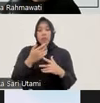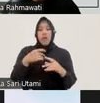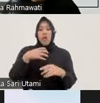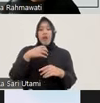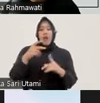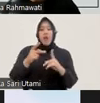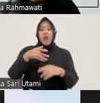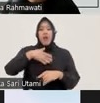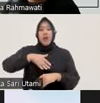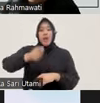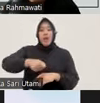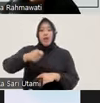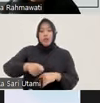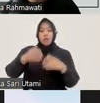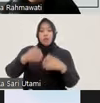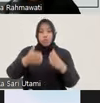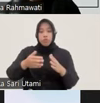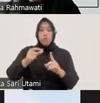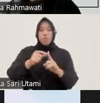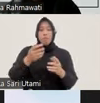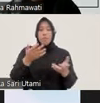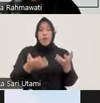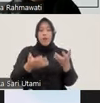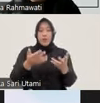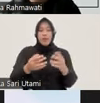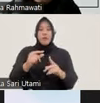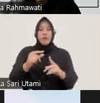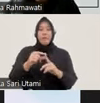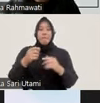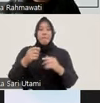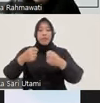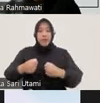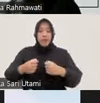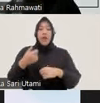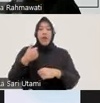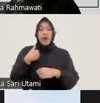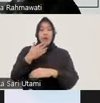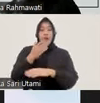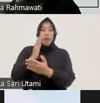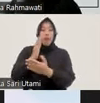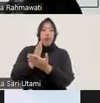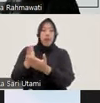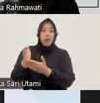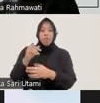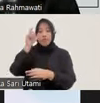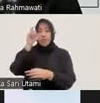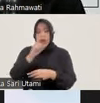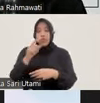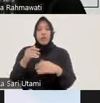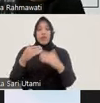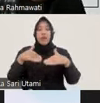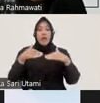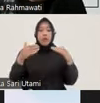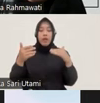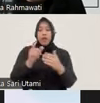saat ini di peradilan pidanaan Indonesia nah harapannya kalau ada pelanggaran di prosesnya si pencari keadilan bisa melaporkan kepada